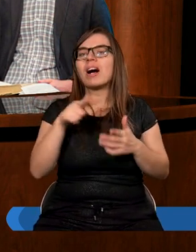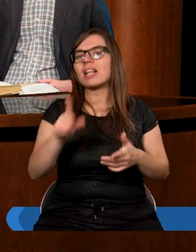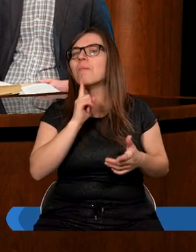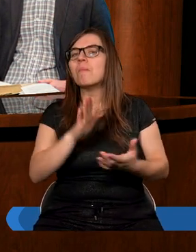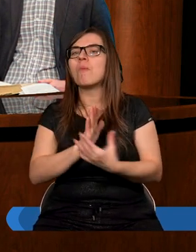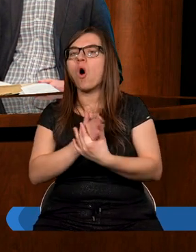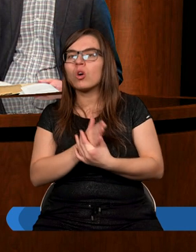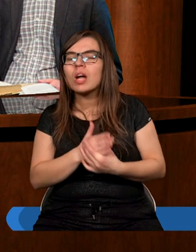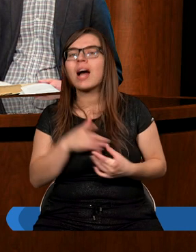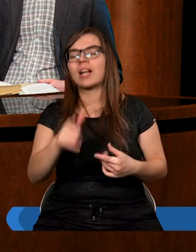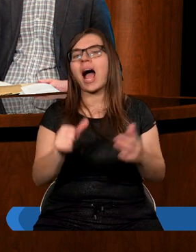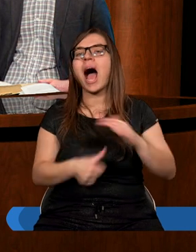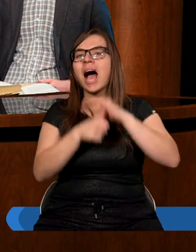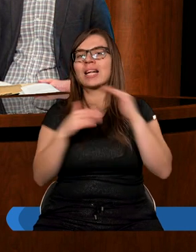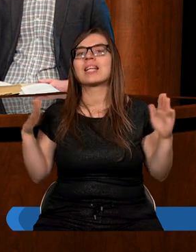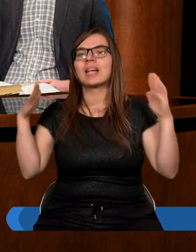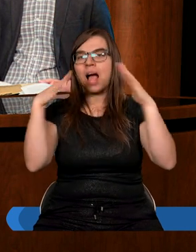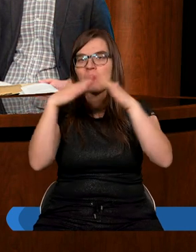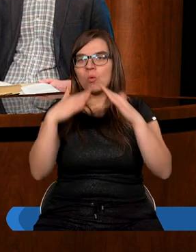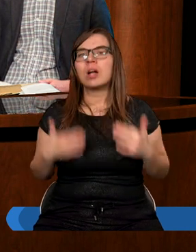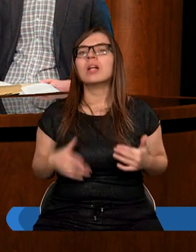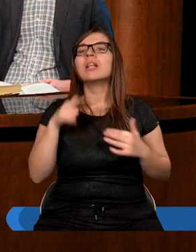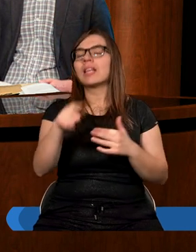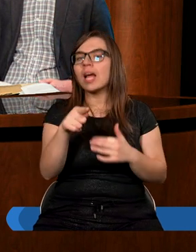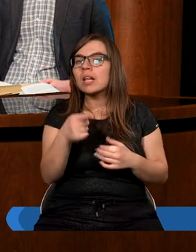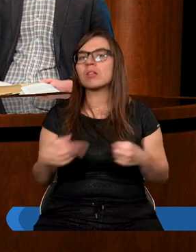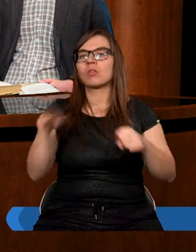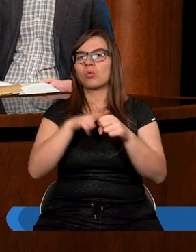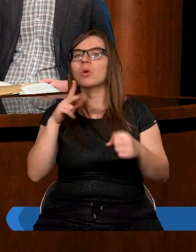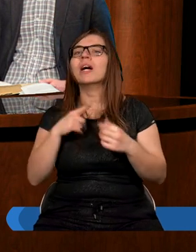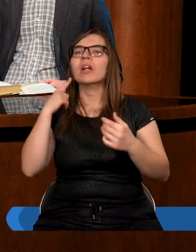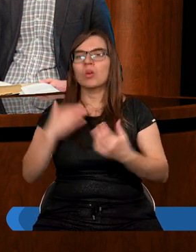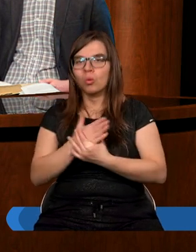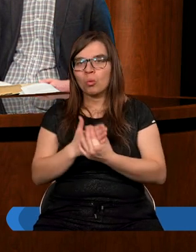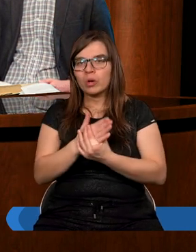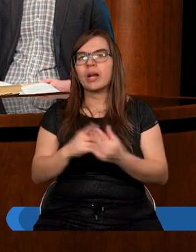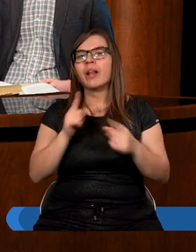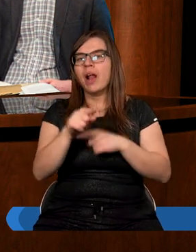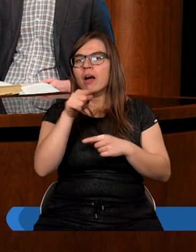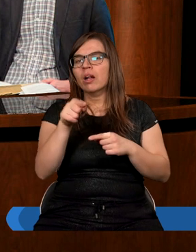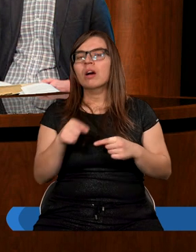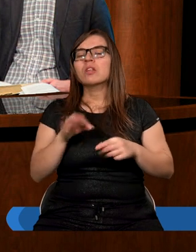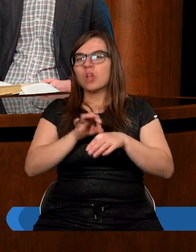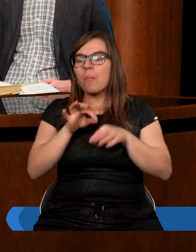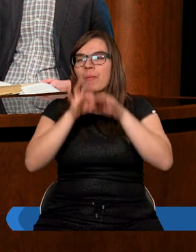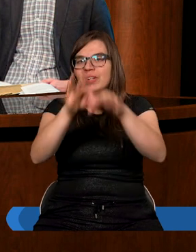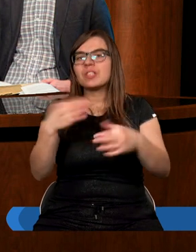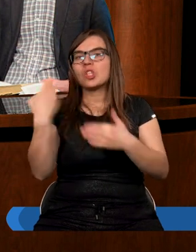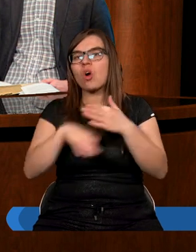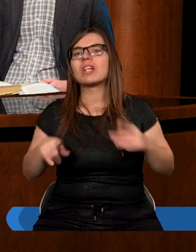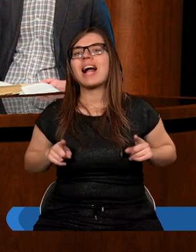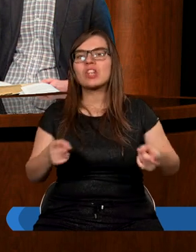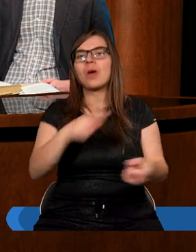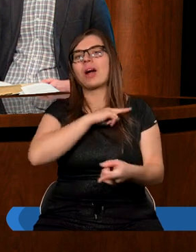pośrednik, ten arcykapłan. Ten, który służy dla doprowadzenia do końca dzieła